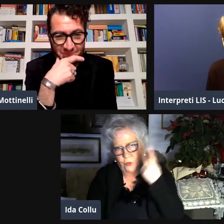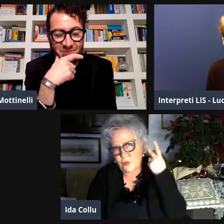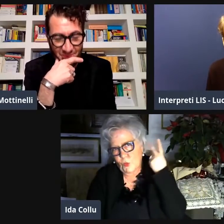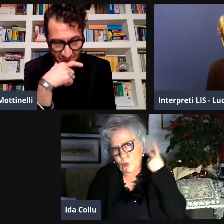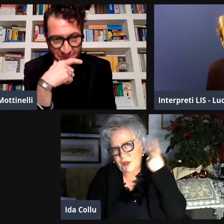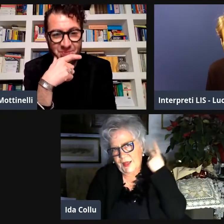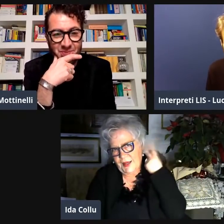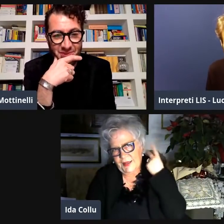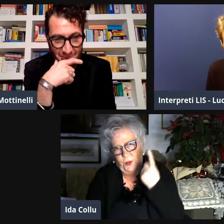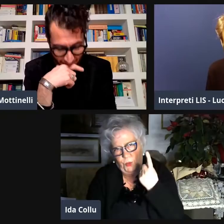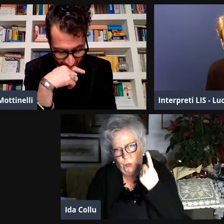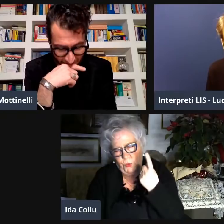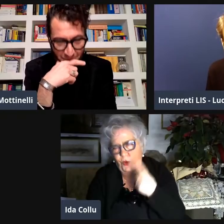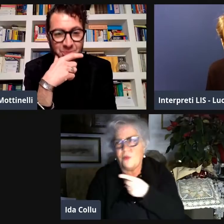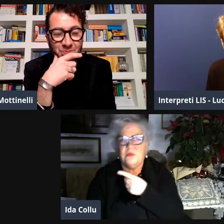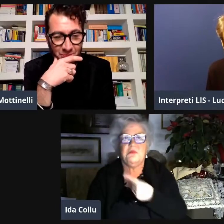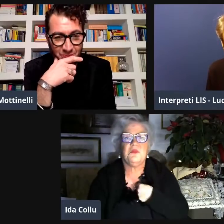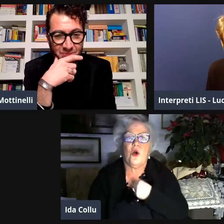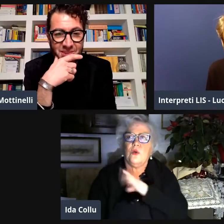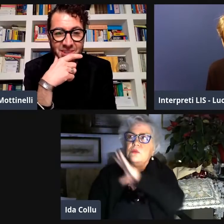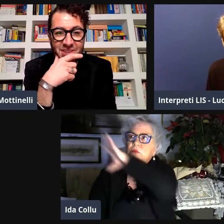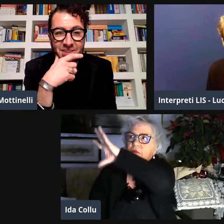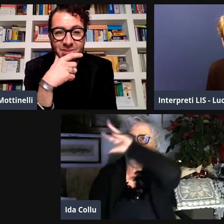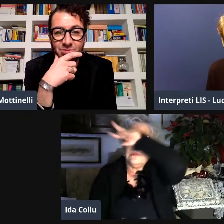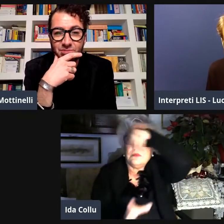un maschio udente